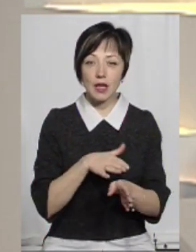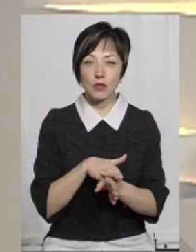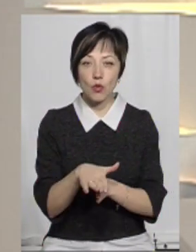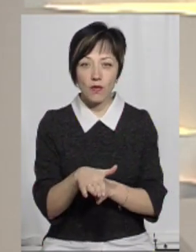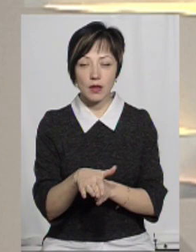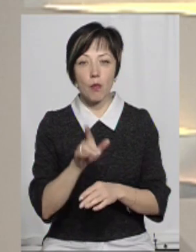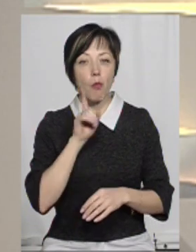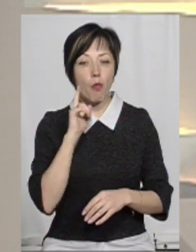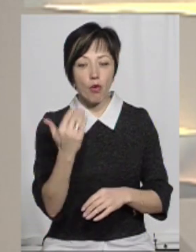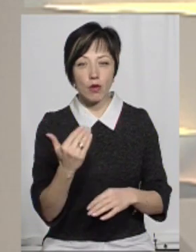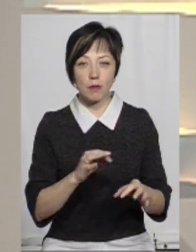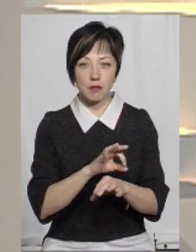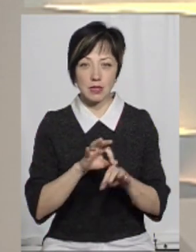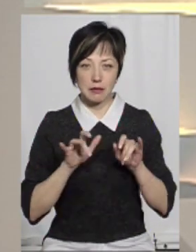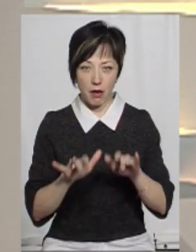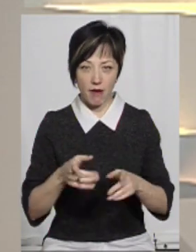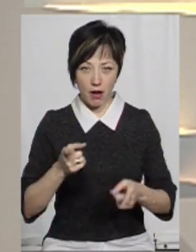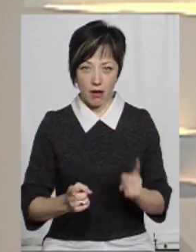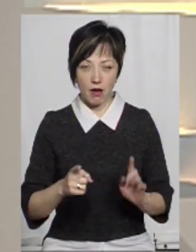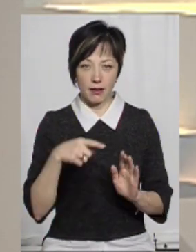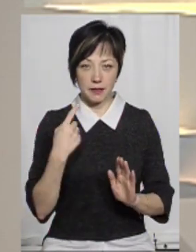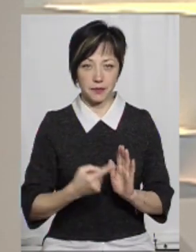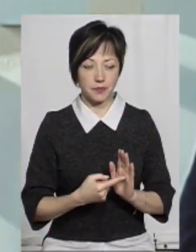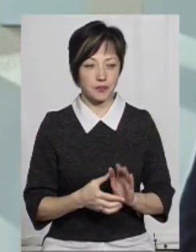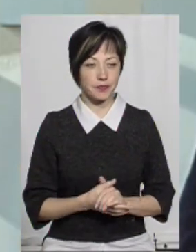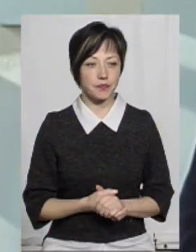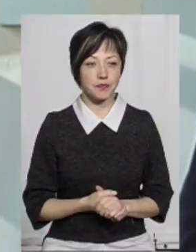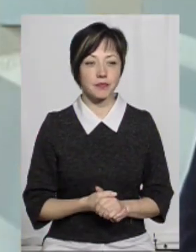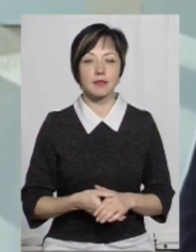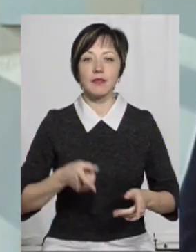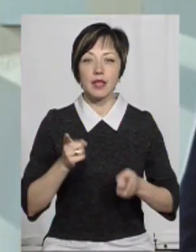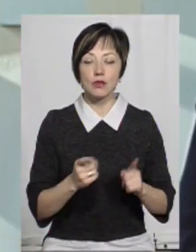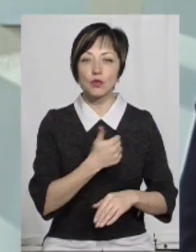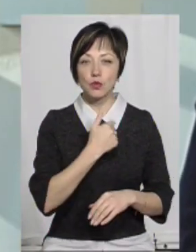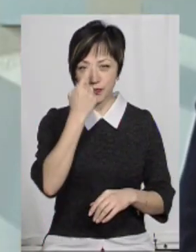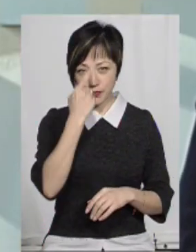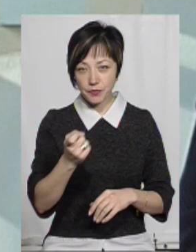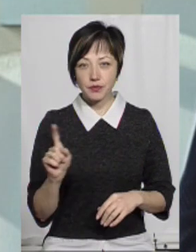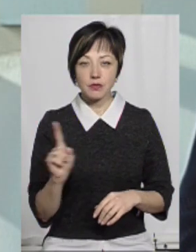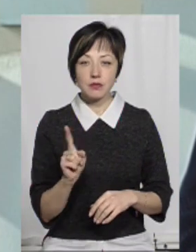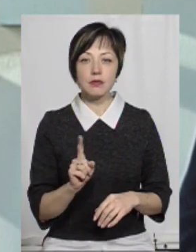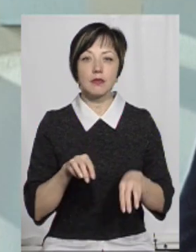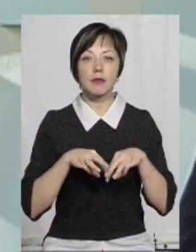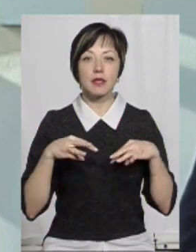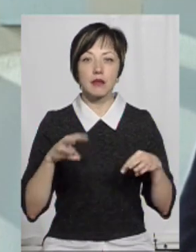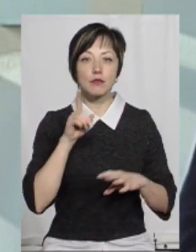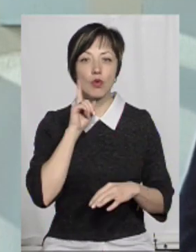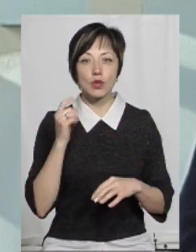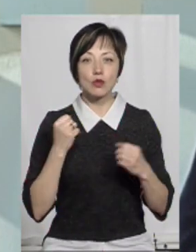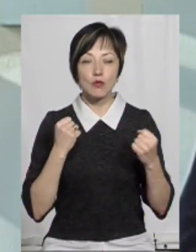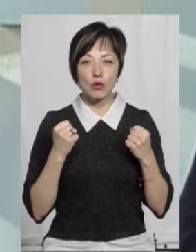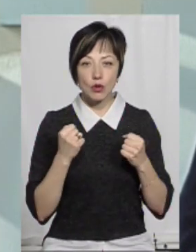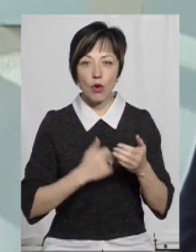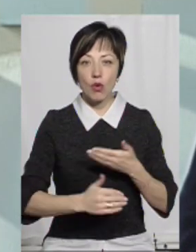реалізованих молоддю реальних справ? Дійсно, ще раз хочу наголосити на те, що Міністерство молоді